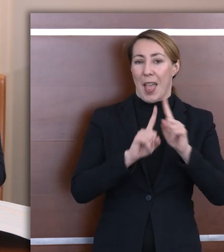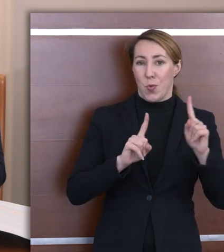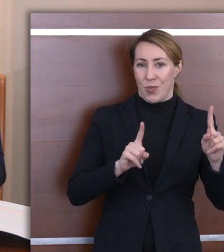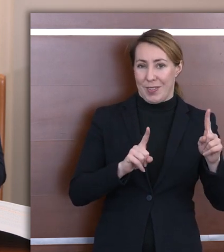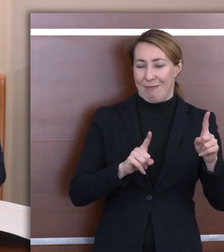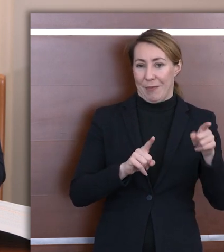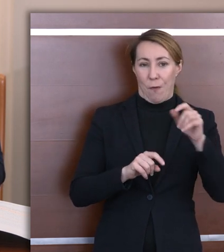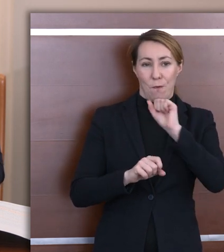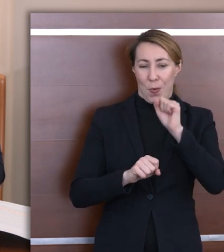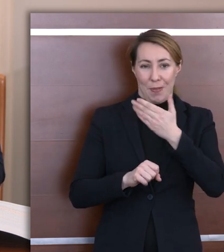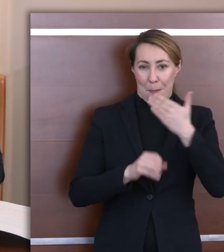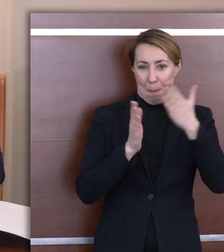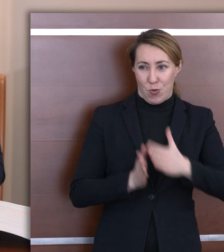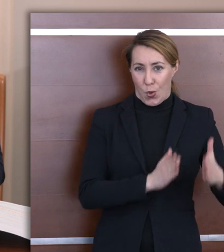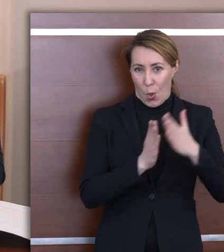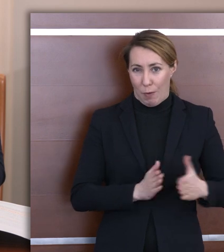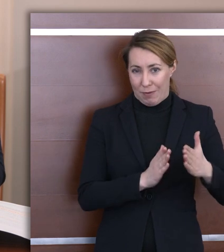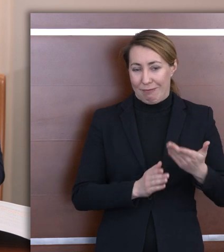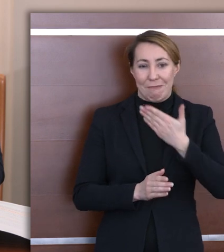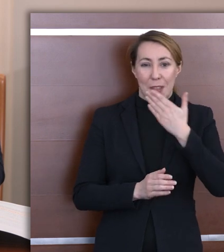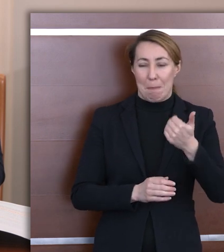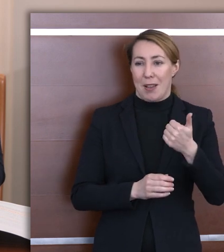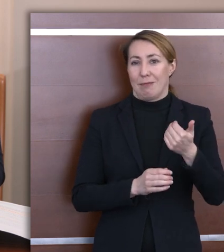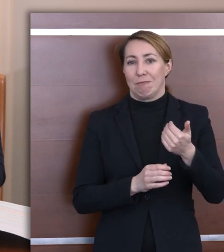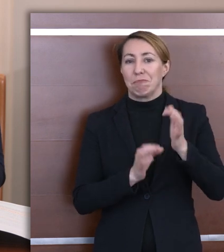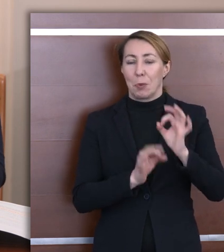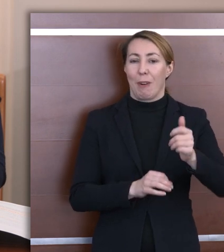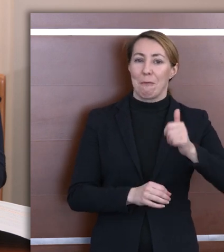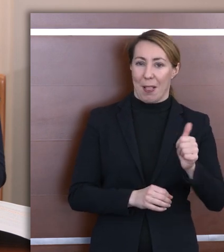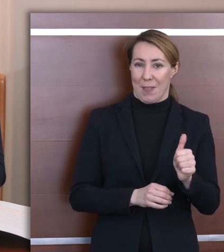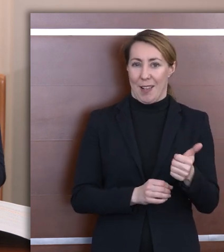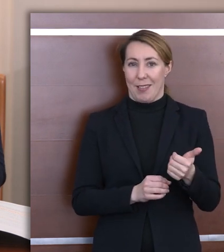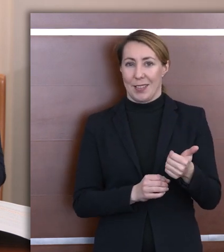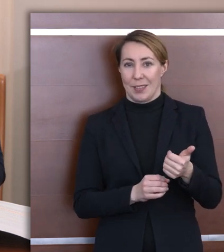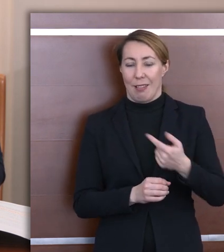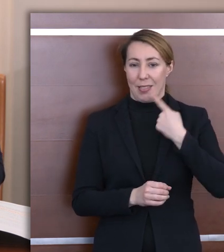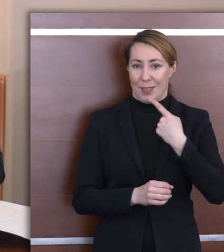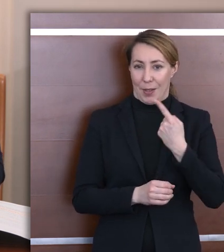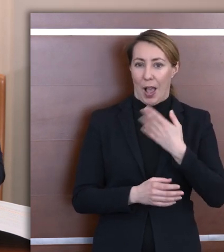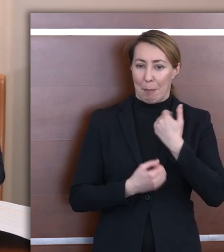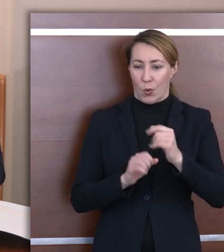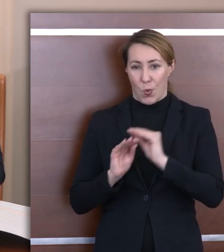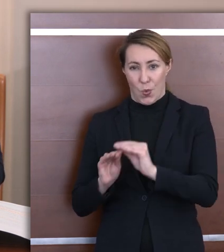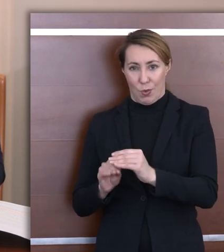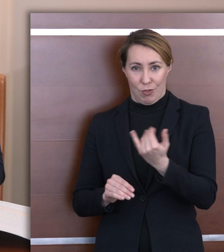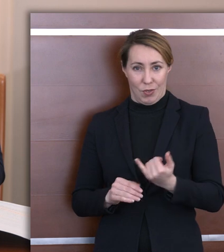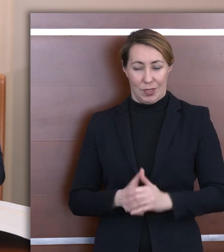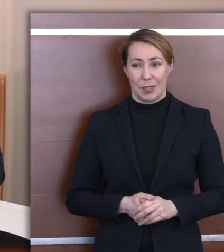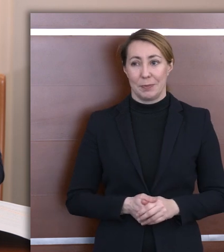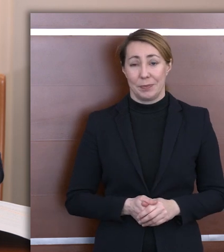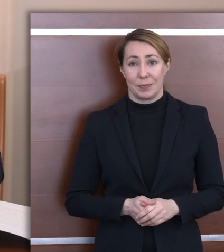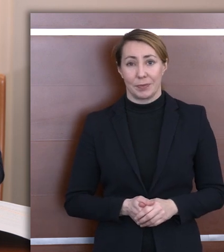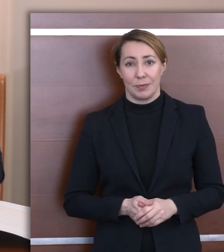do tego najzwyczajniej w świecie przygotowani. Nie posiadają wystarczających kompetencji językowych. Na